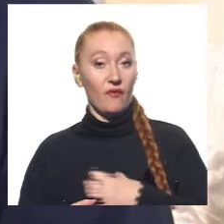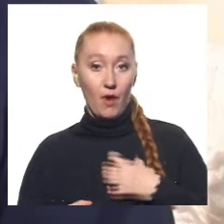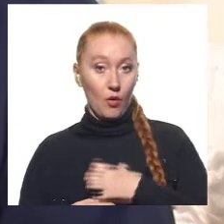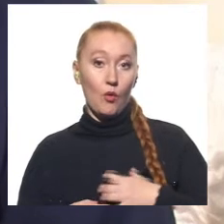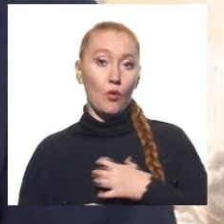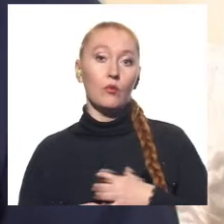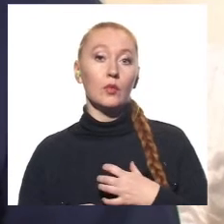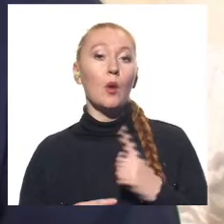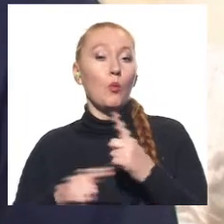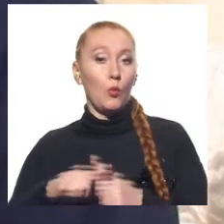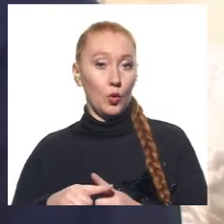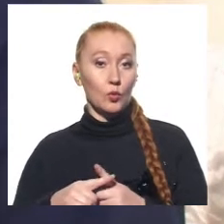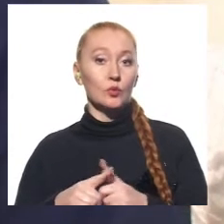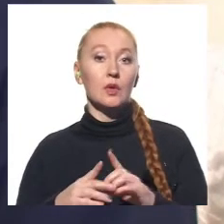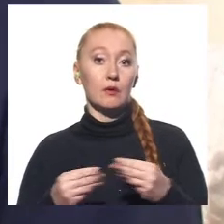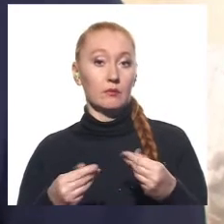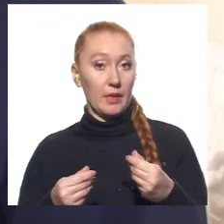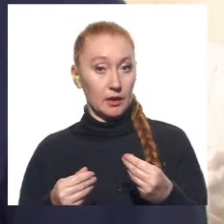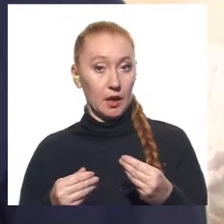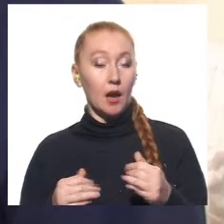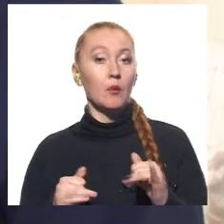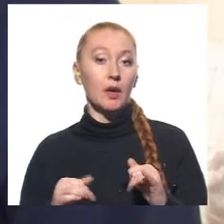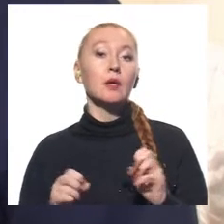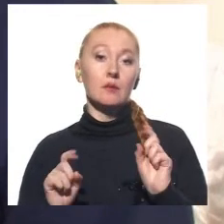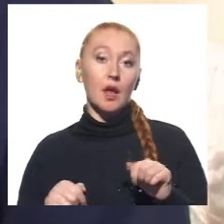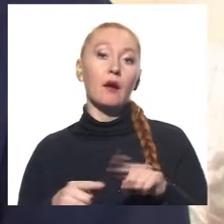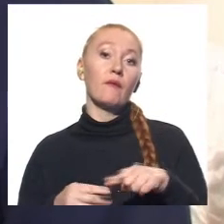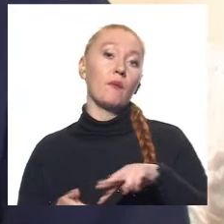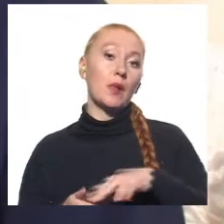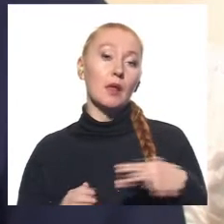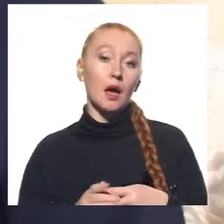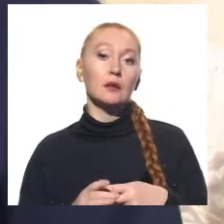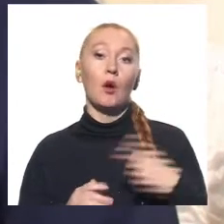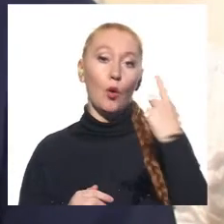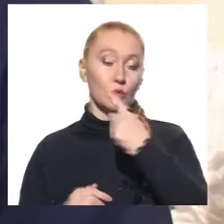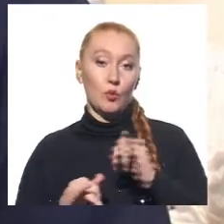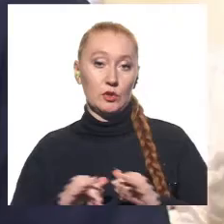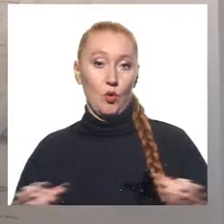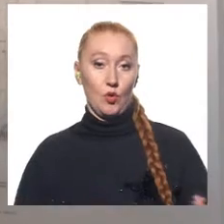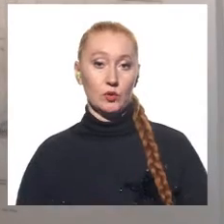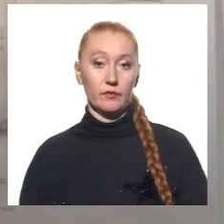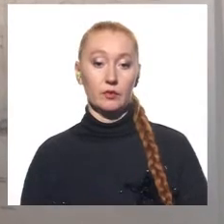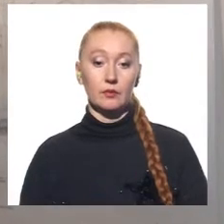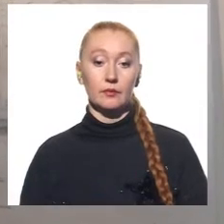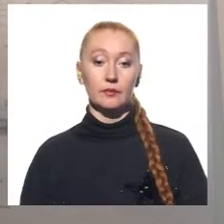плюс як в матеріальному плані, так і в плані особистого розвитку.